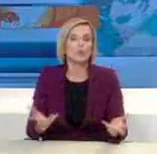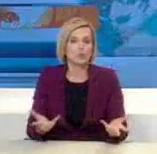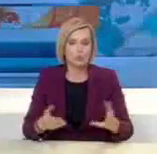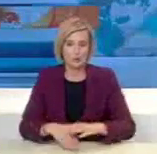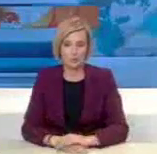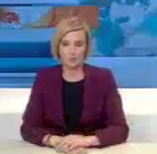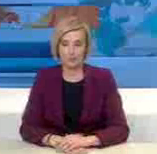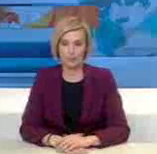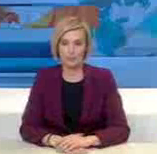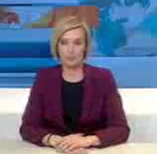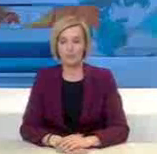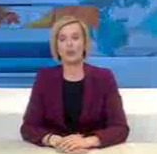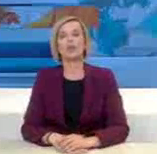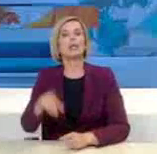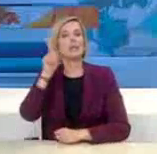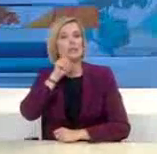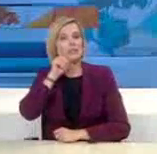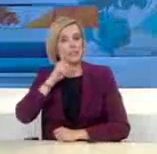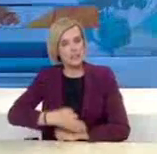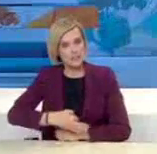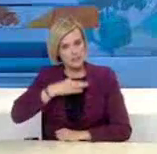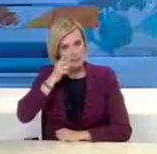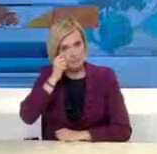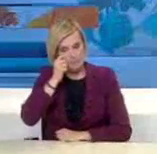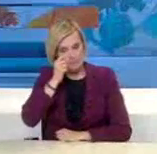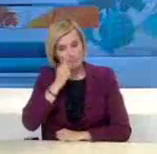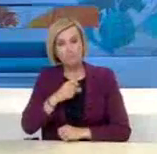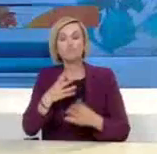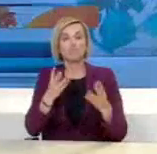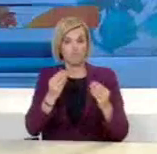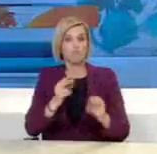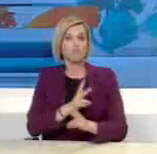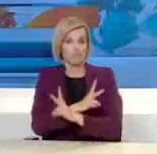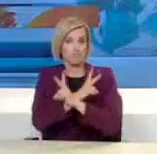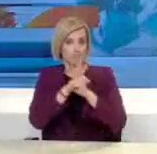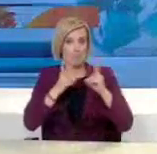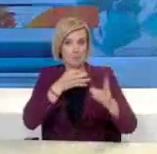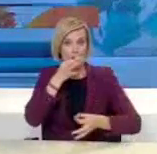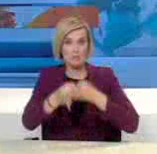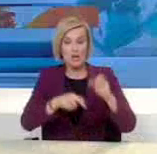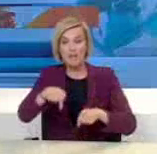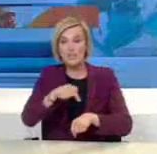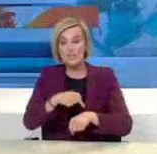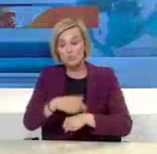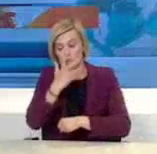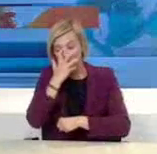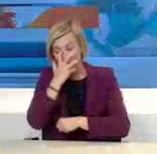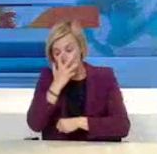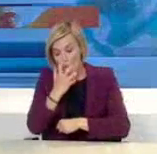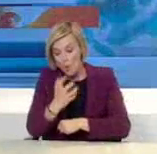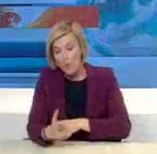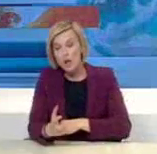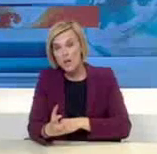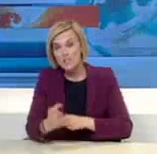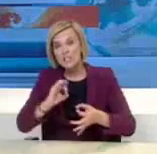Κυρίες και κύριοι, αγαπητοί συμπολίτες, είναι απολύτως σαφές πως βρισκόμαστε σε ένα ιστορικό σταυροδρόμι όπου η συλλογική μας